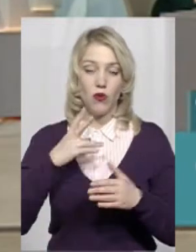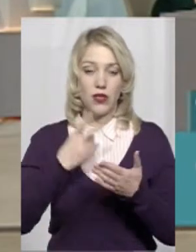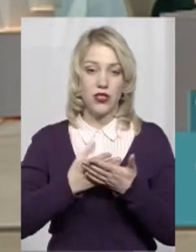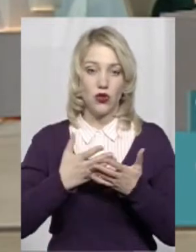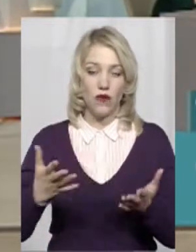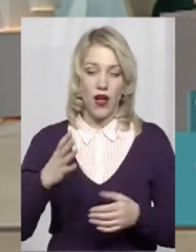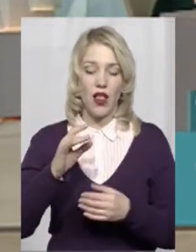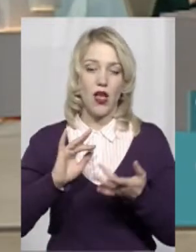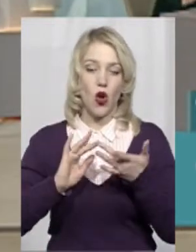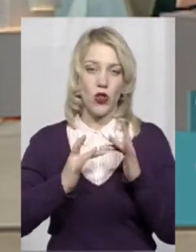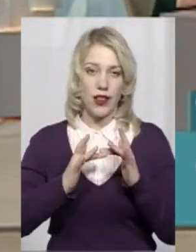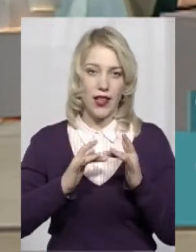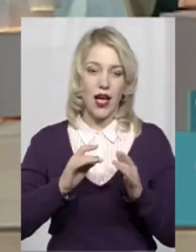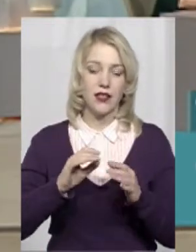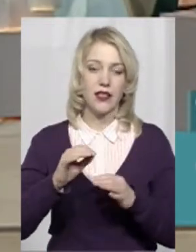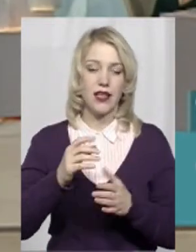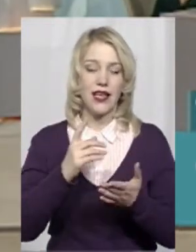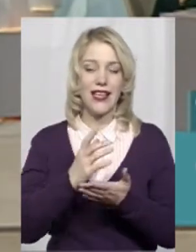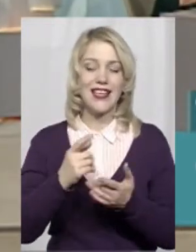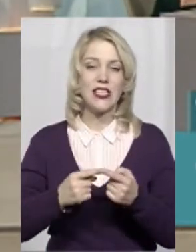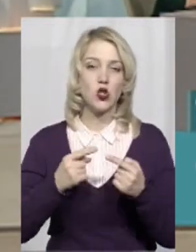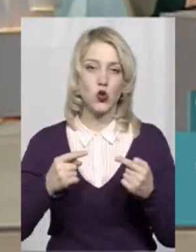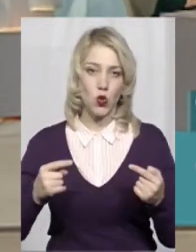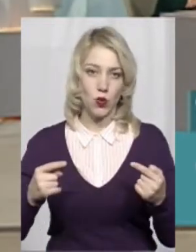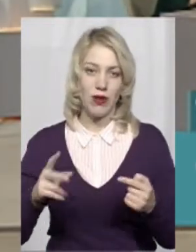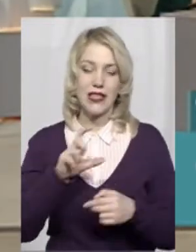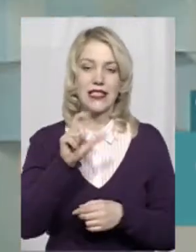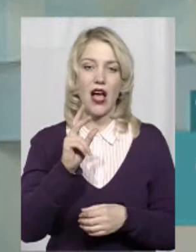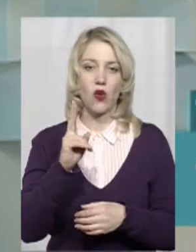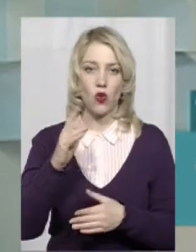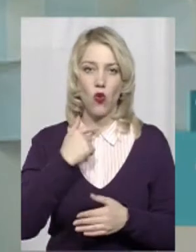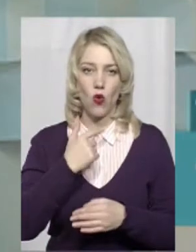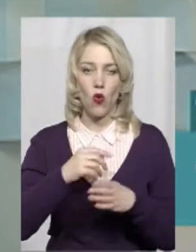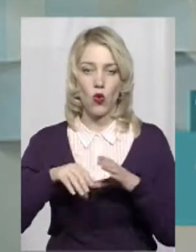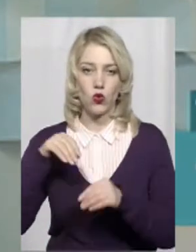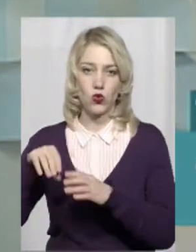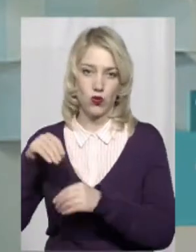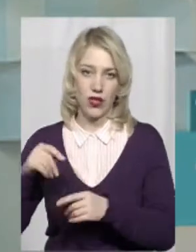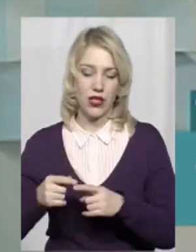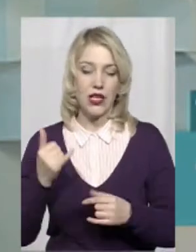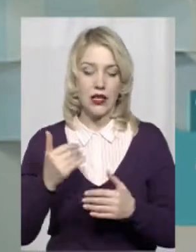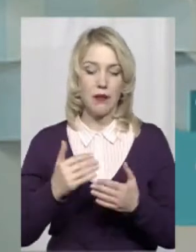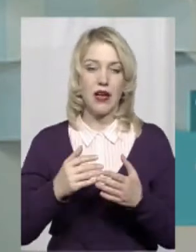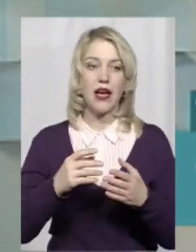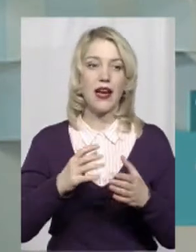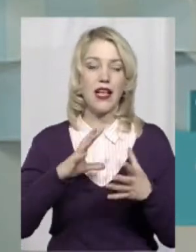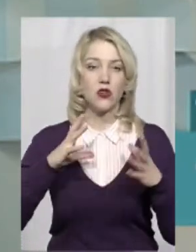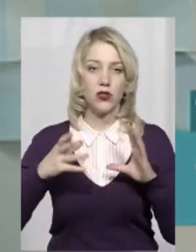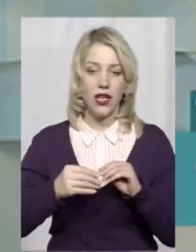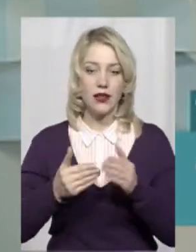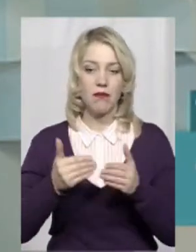«Вибори 2019. За кого голосувати?» Сьогодні, власне, представлено результати передвиборчих програм кандидатів.